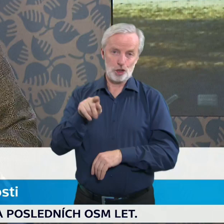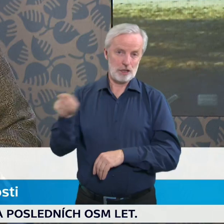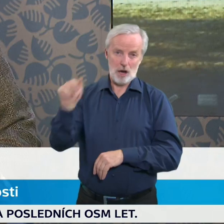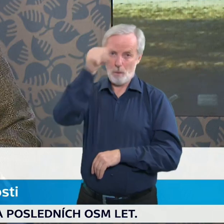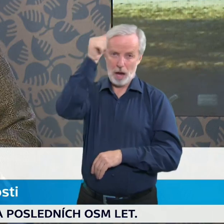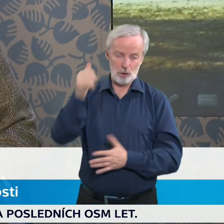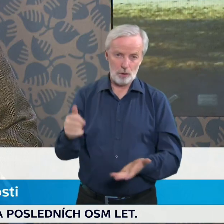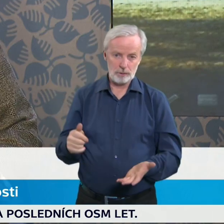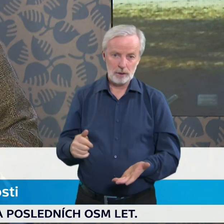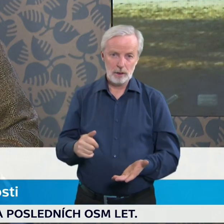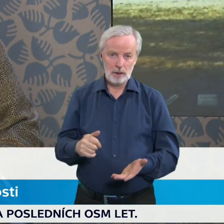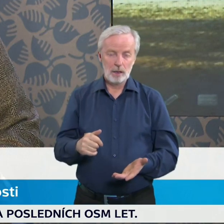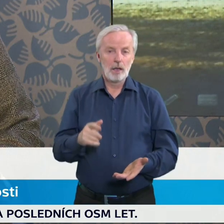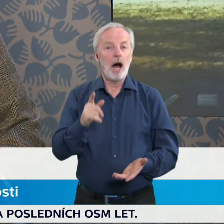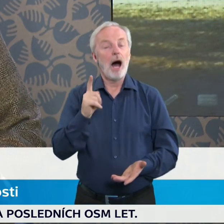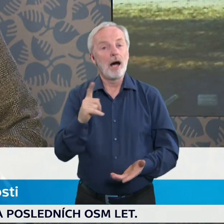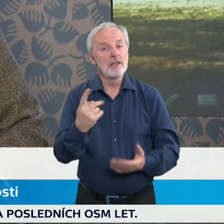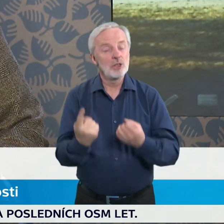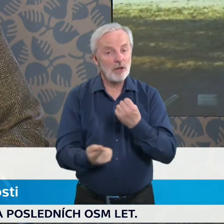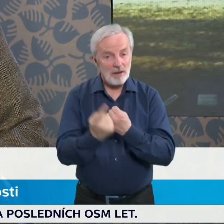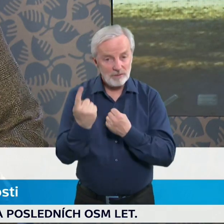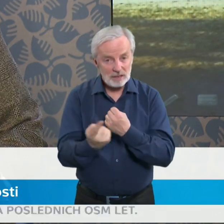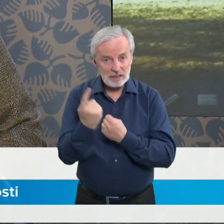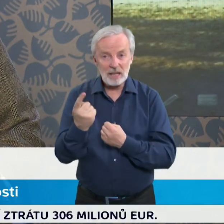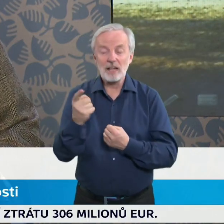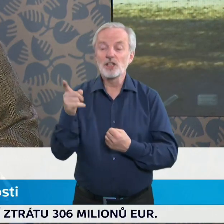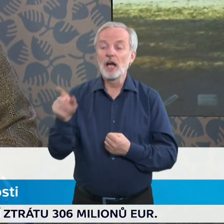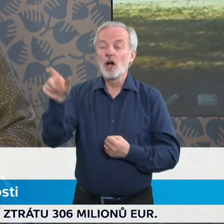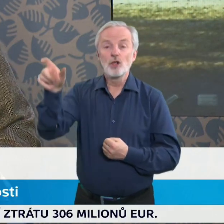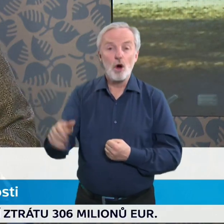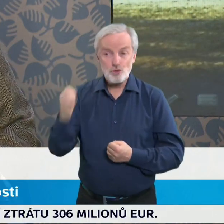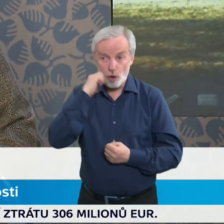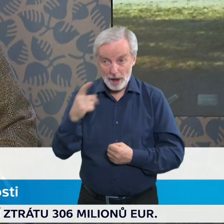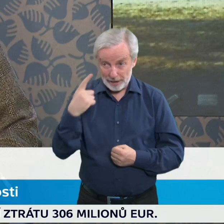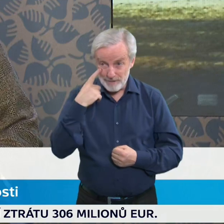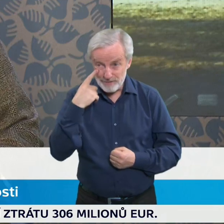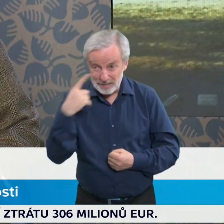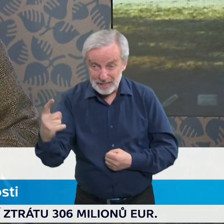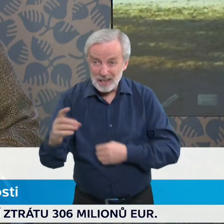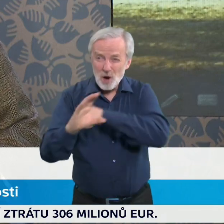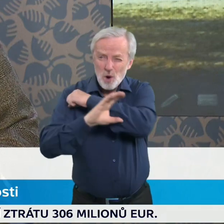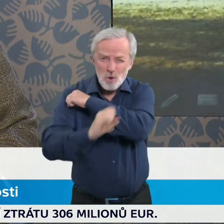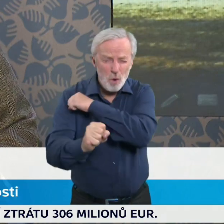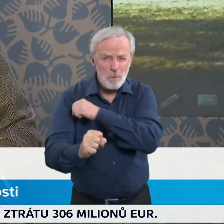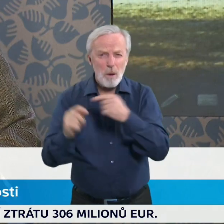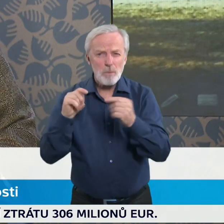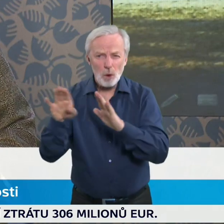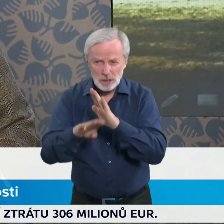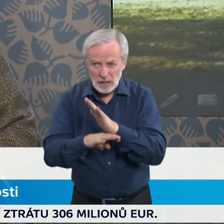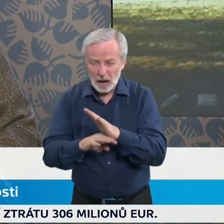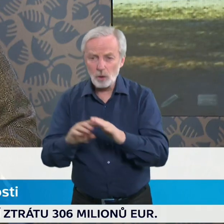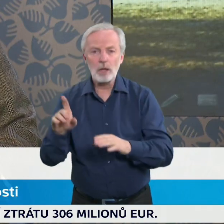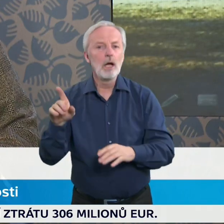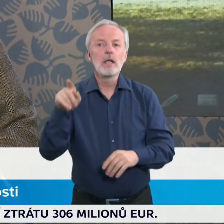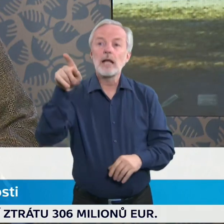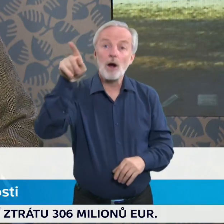ochrání zaměstnance před odvetnými opatřeními. Právo na přiměřené zadosti učenění je tam